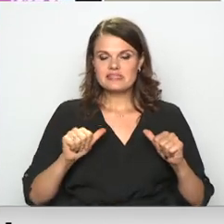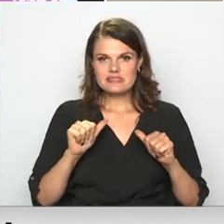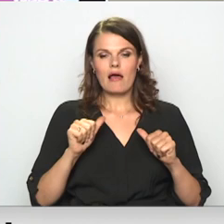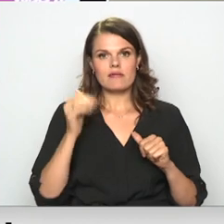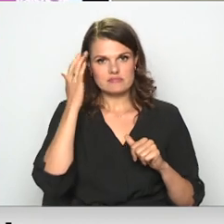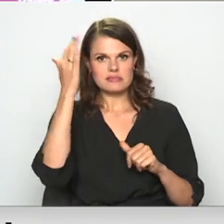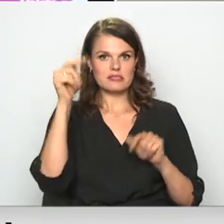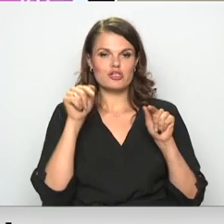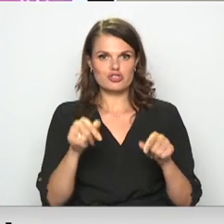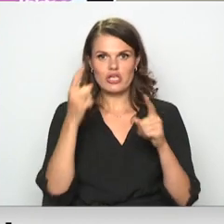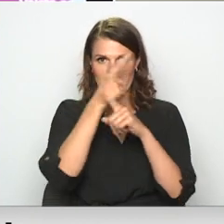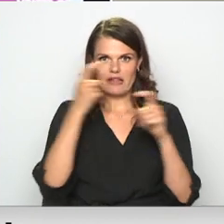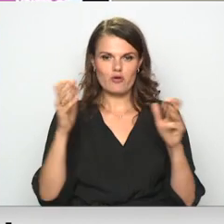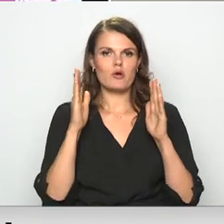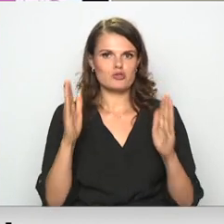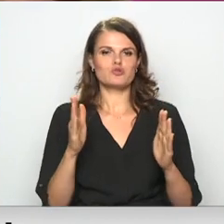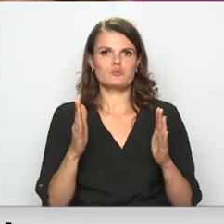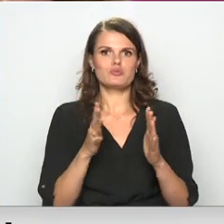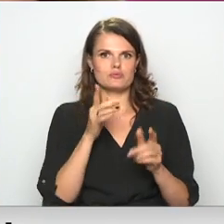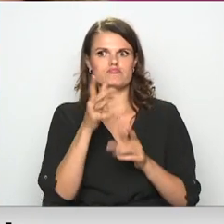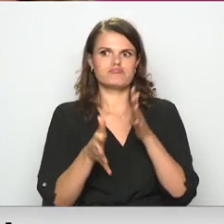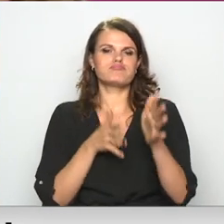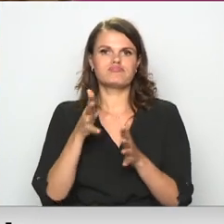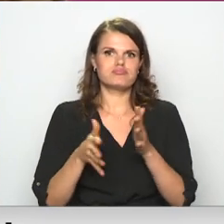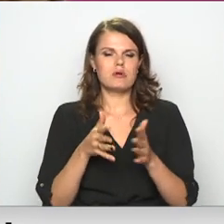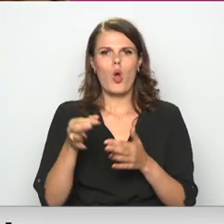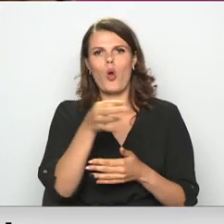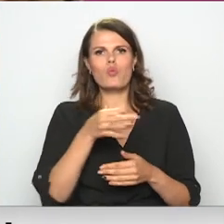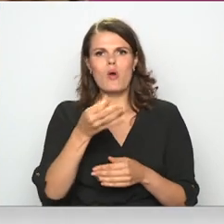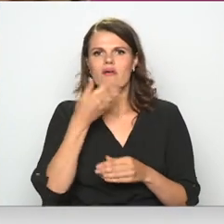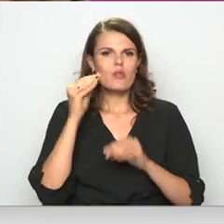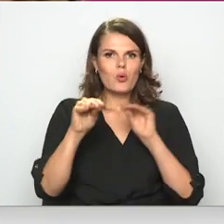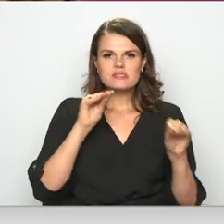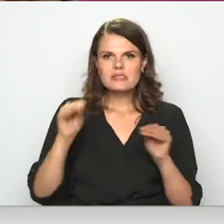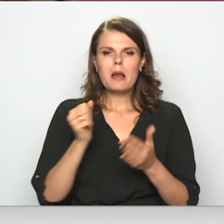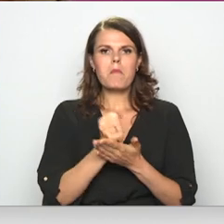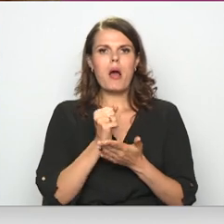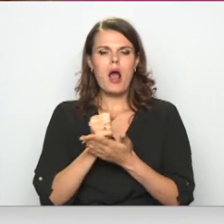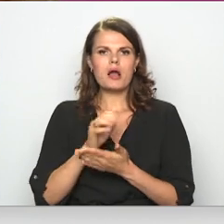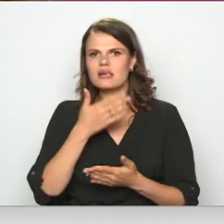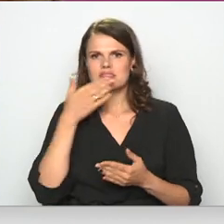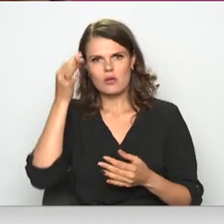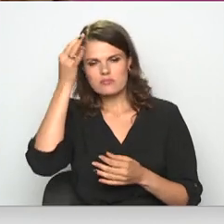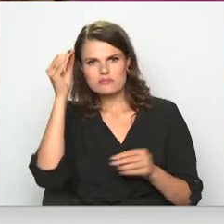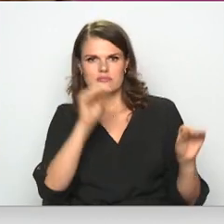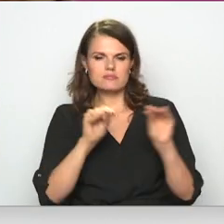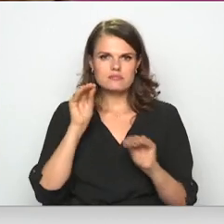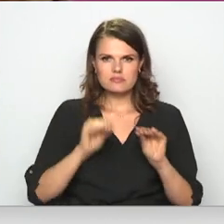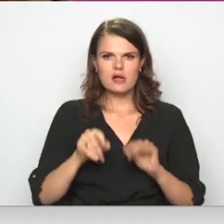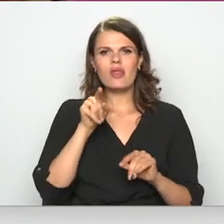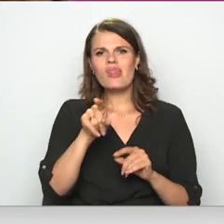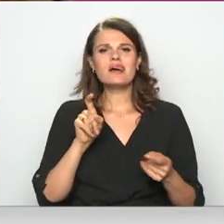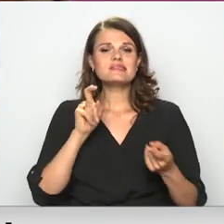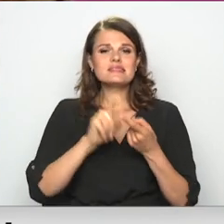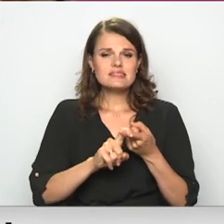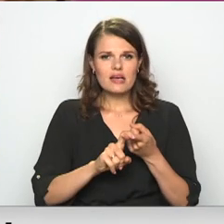šie dati būs vieni no pieprasītākajiem. Novadi nav salikti, pagasti, nav sabīdīti un tā tālāk. Tas ir saistīts ar to,